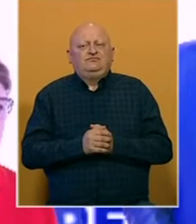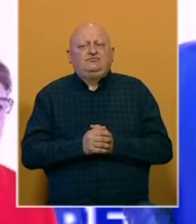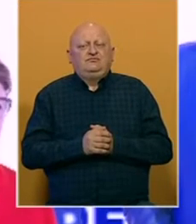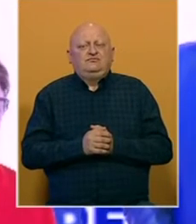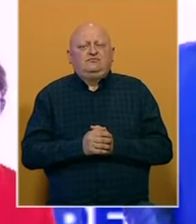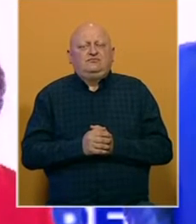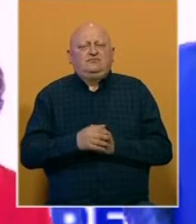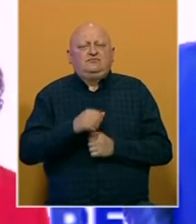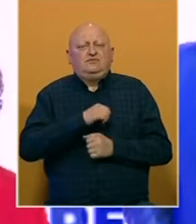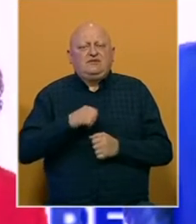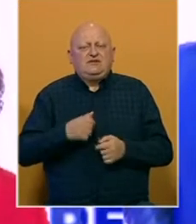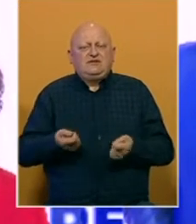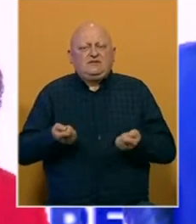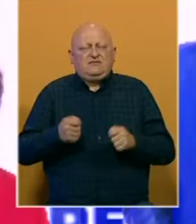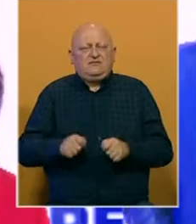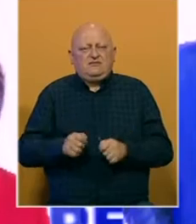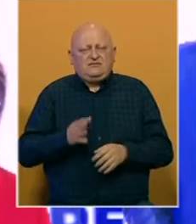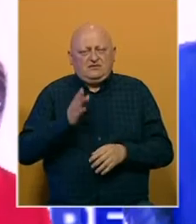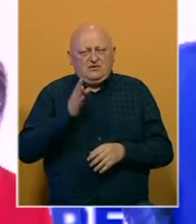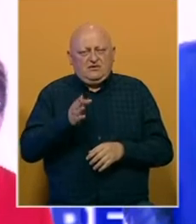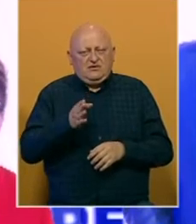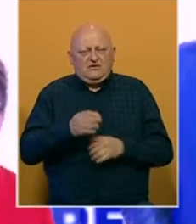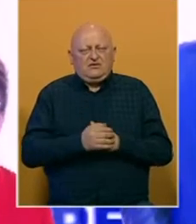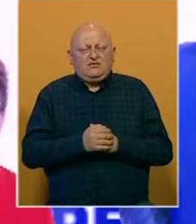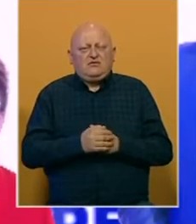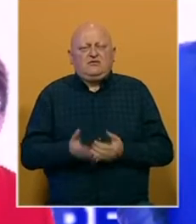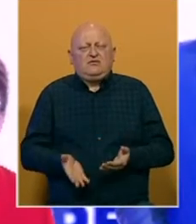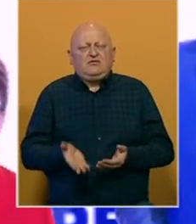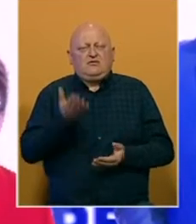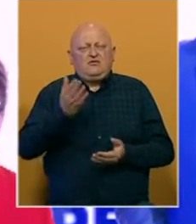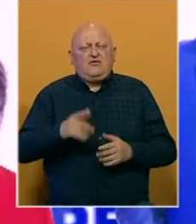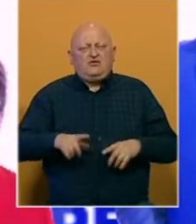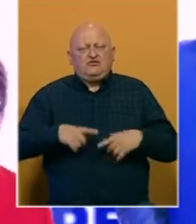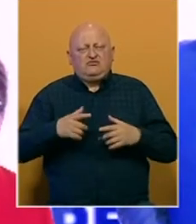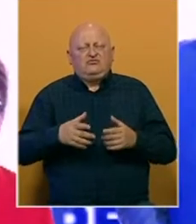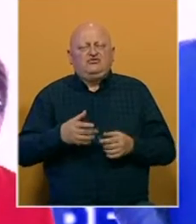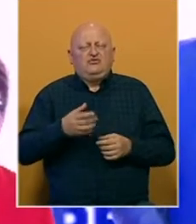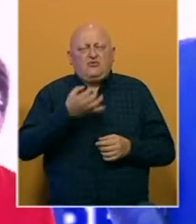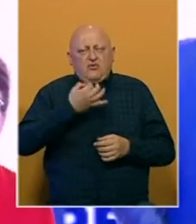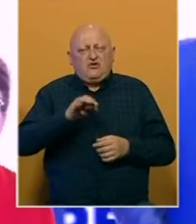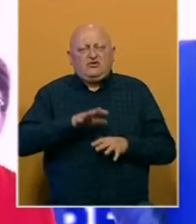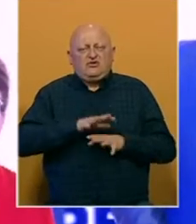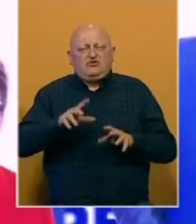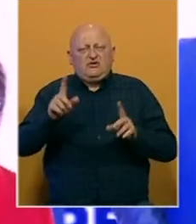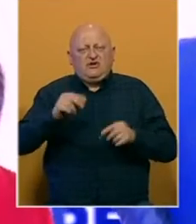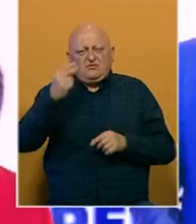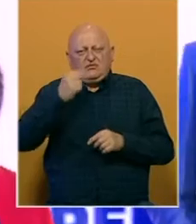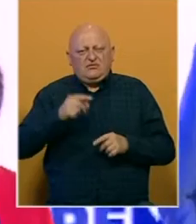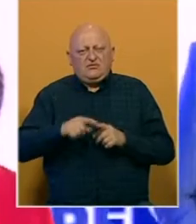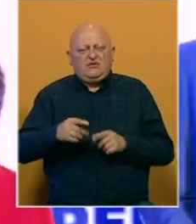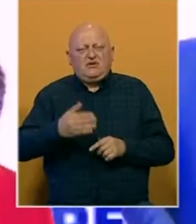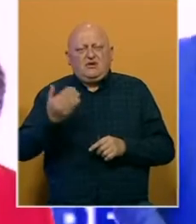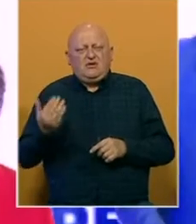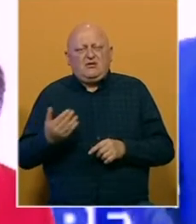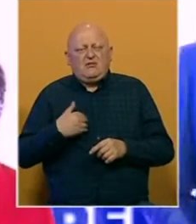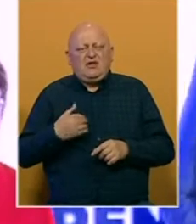Sami zaključici će najdirektnije povećati standard kako naši građani na širom Republike Srpske tako i plate